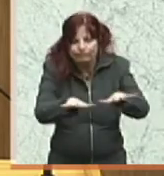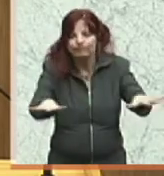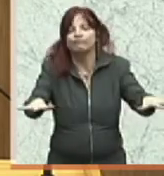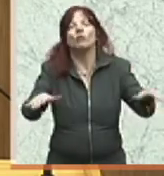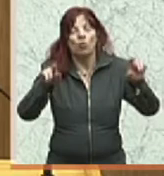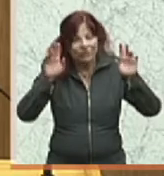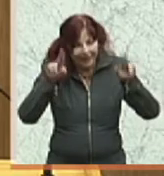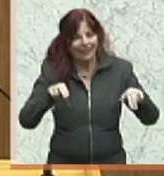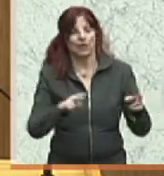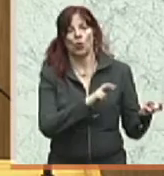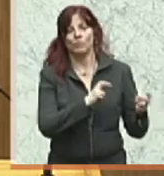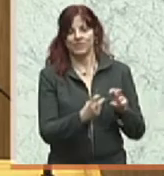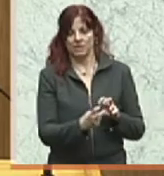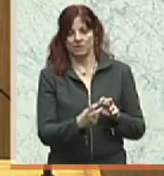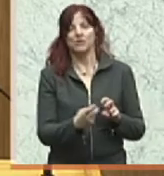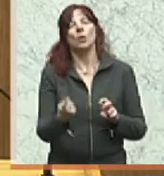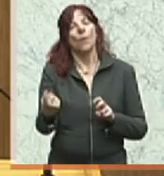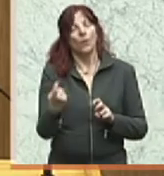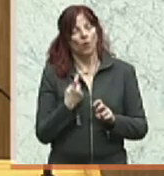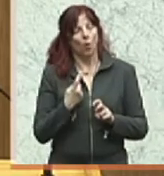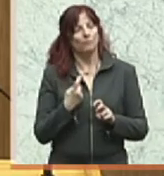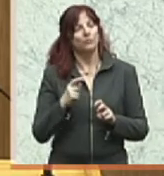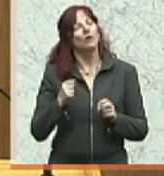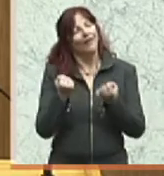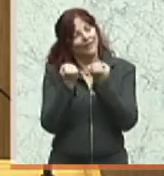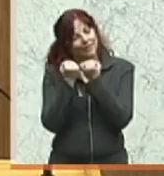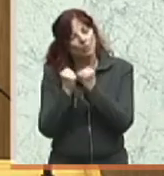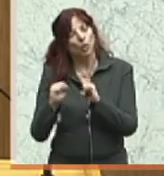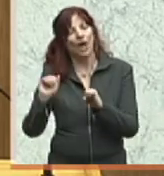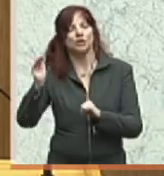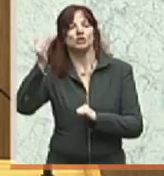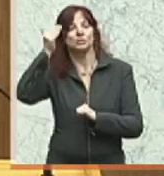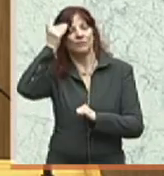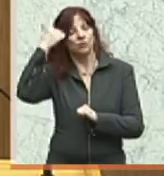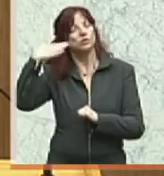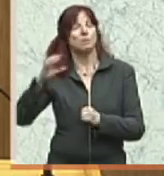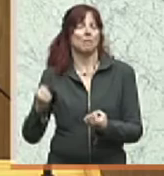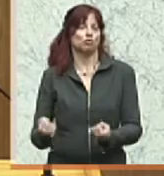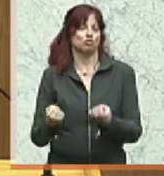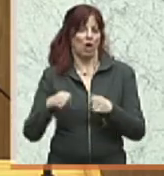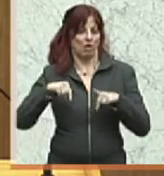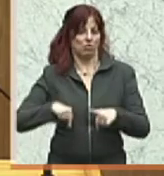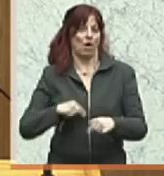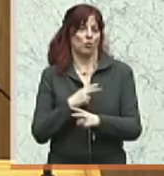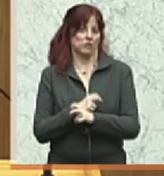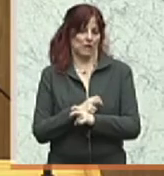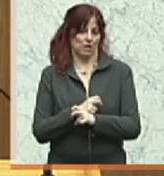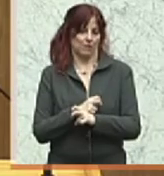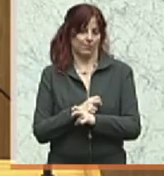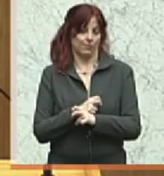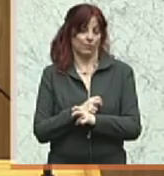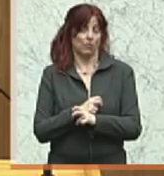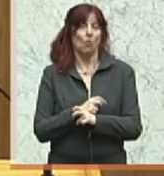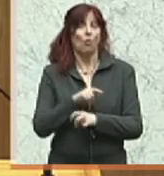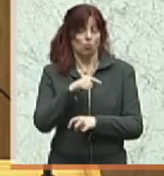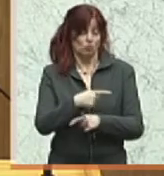Stärkung des demokratischen Bewusstseins in unserem Land beitragen kann. Und das, da sind wir uns